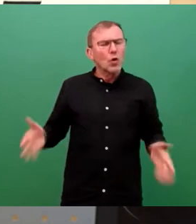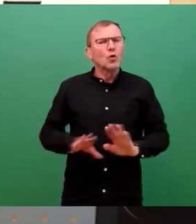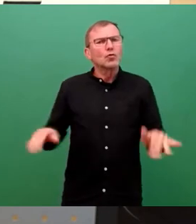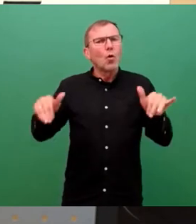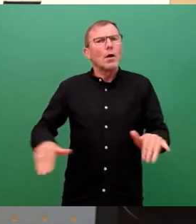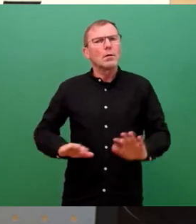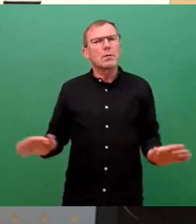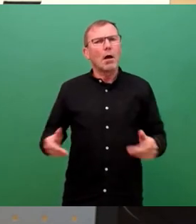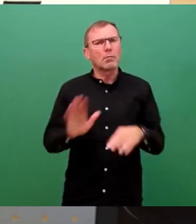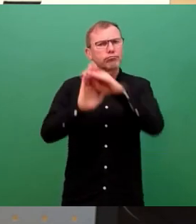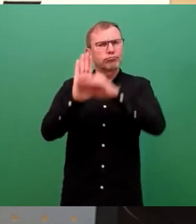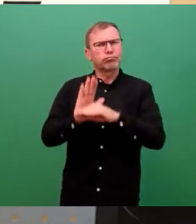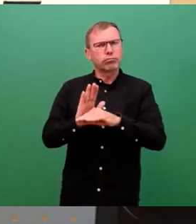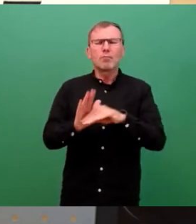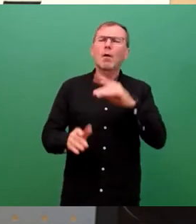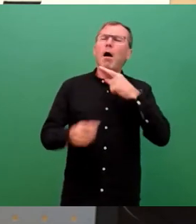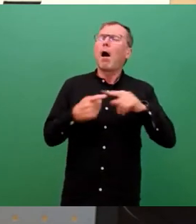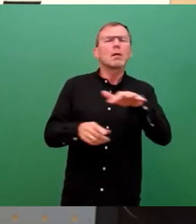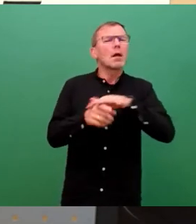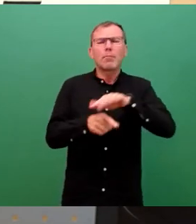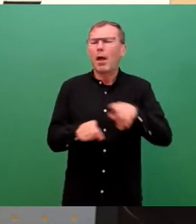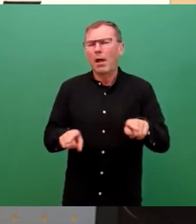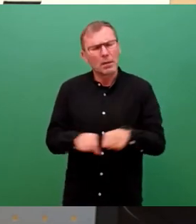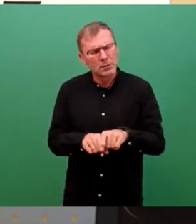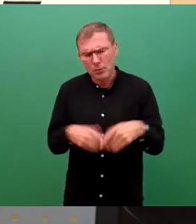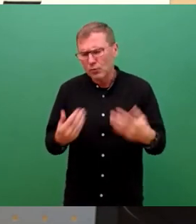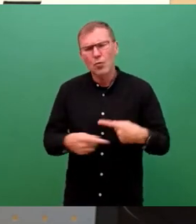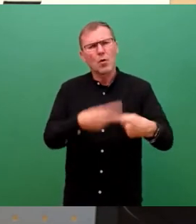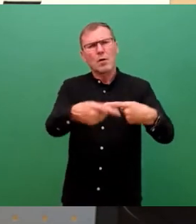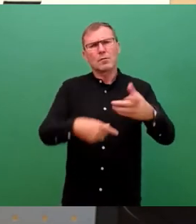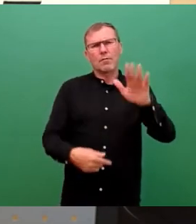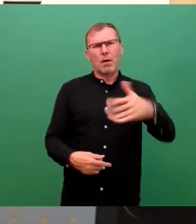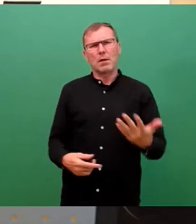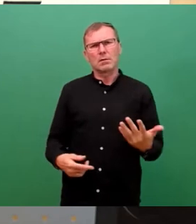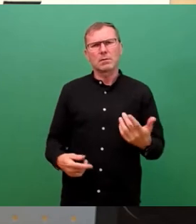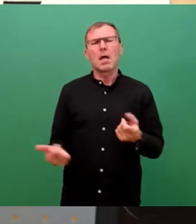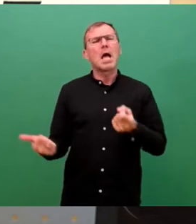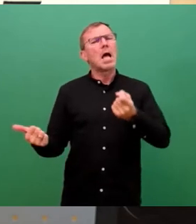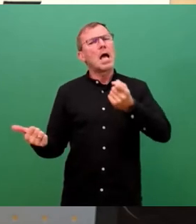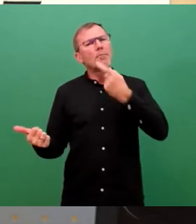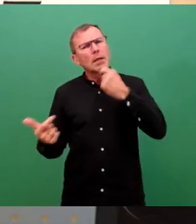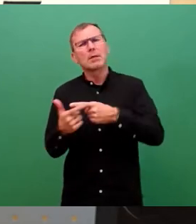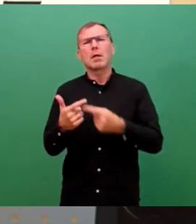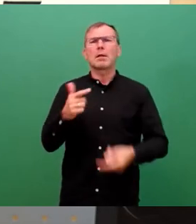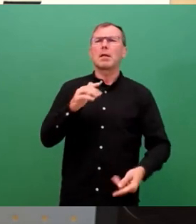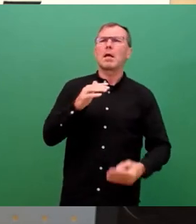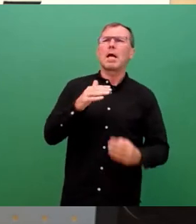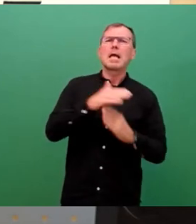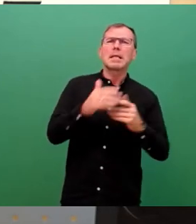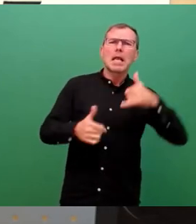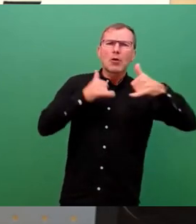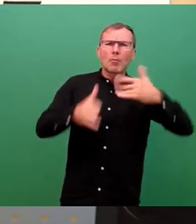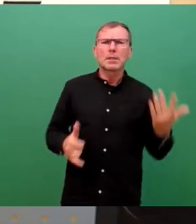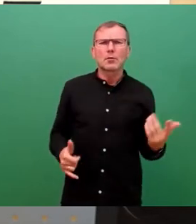Auch in anderen vielen Bereichen ist so zu verfahren, Pharmazie und Telekommunikation, auch hier ist Deutschland